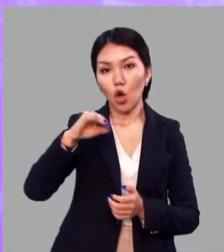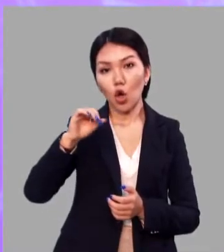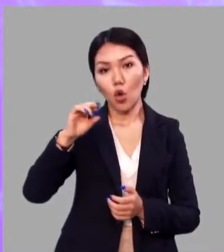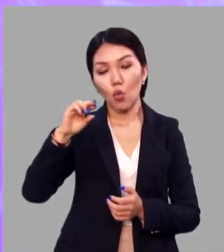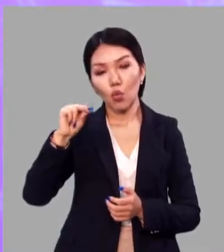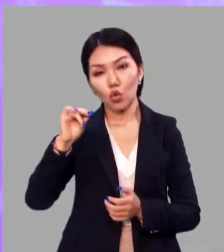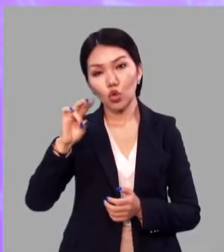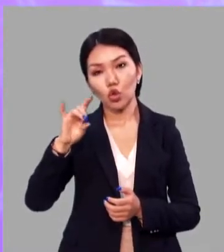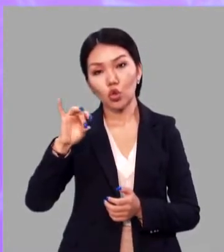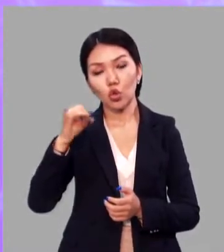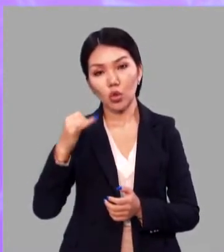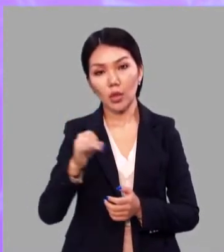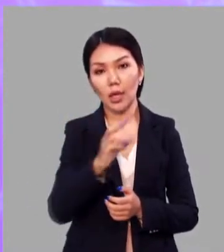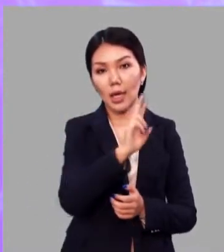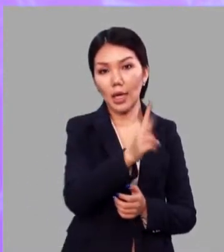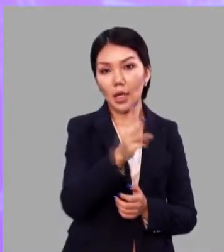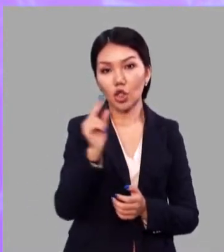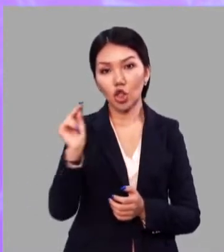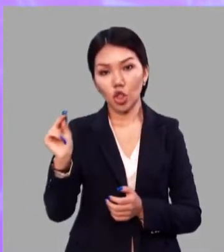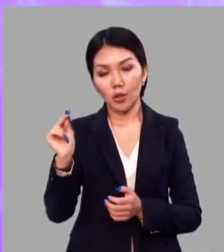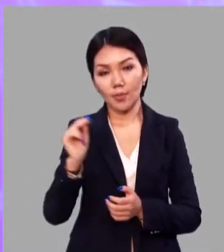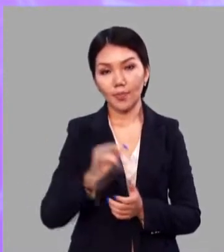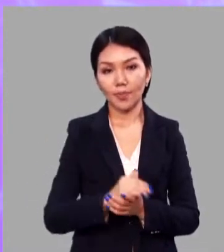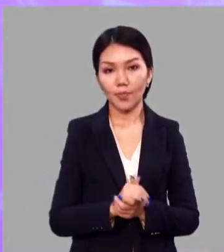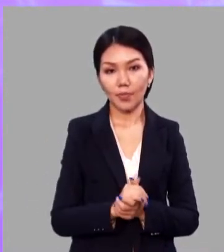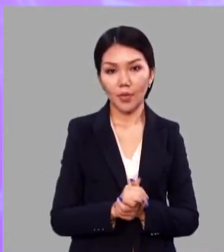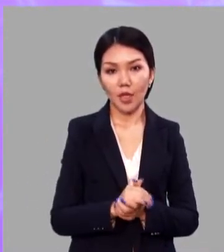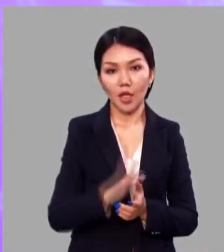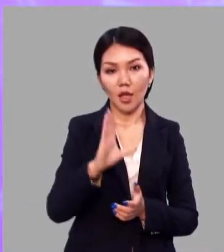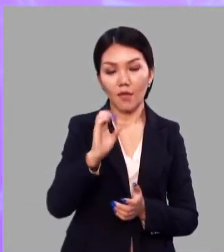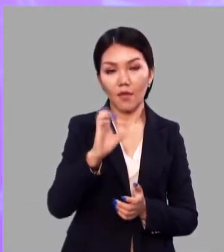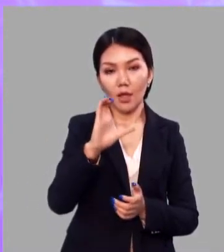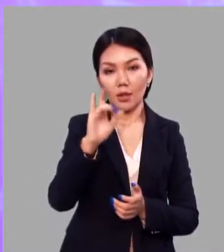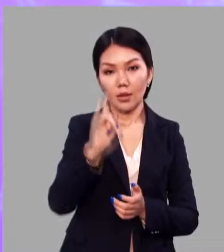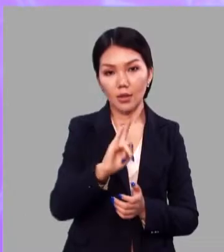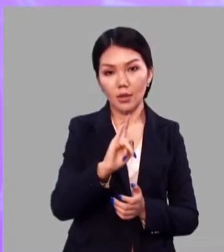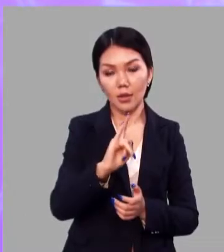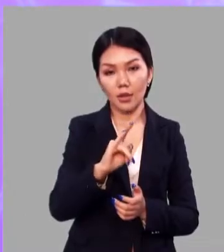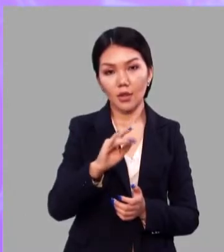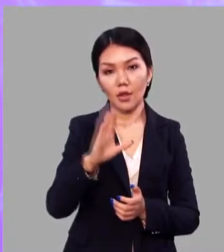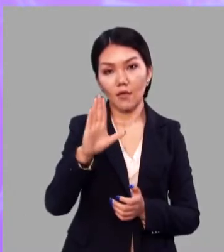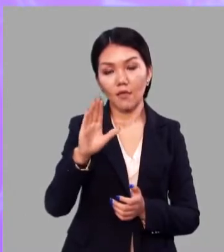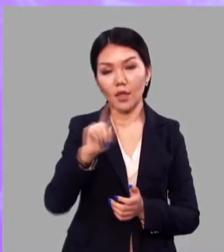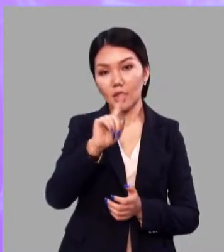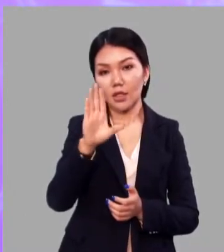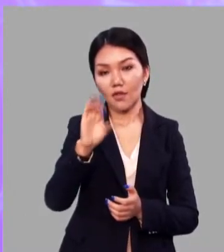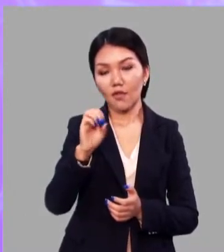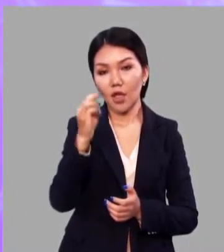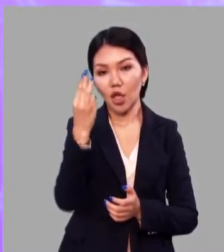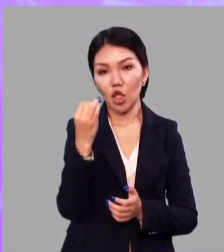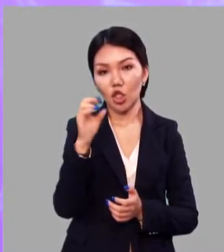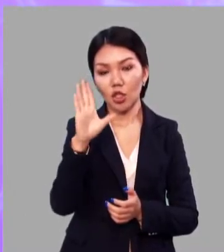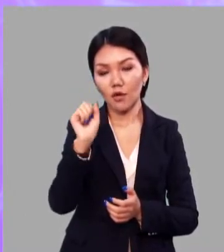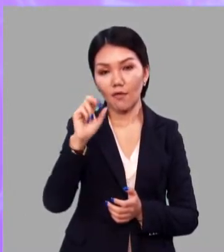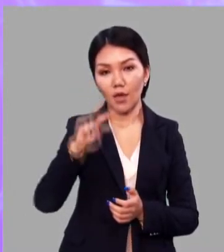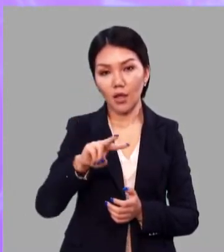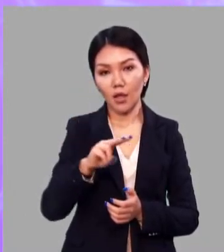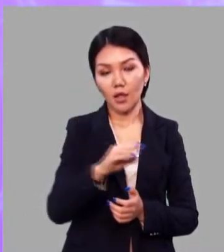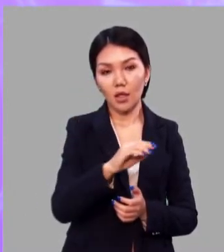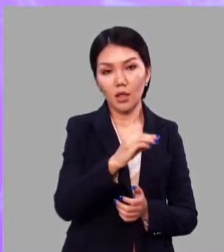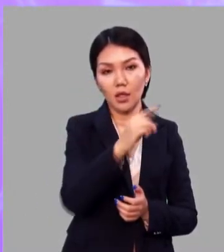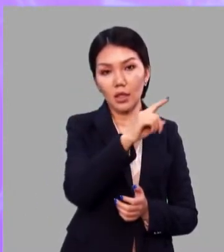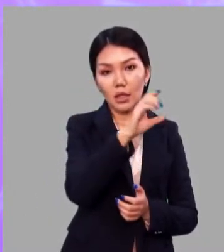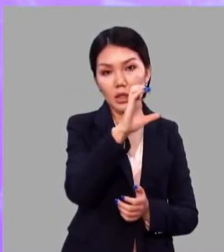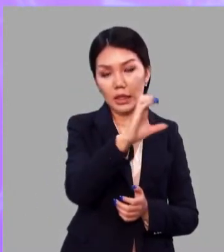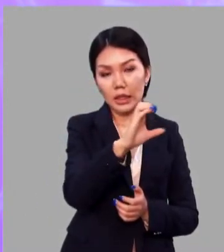мучной, к, ч. Весы взвешивал, с,